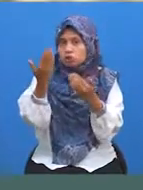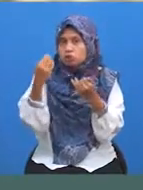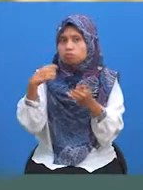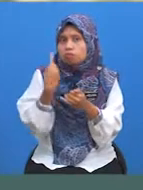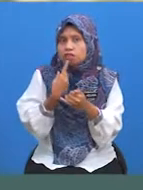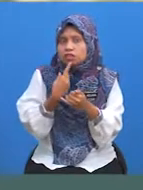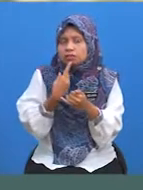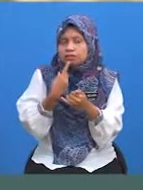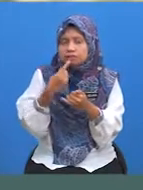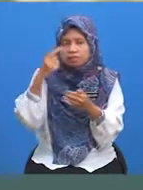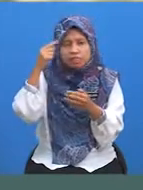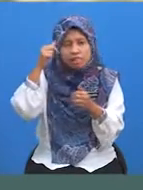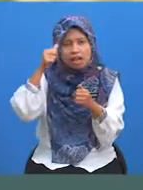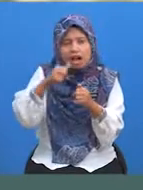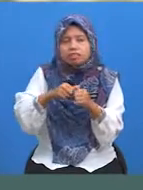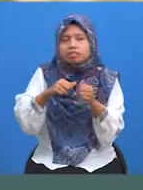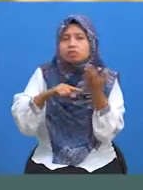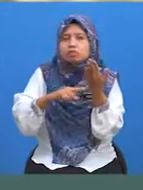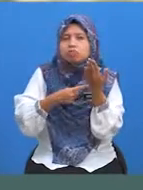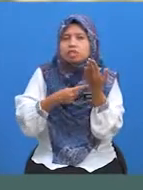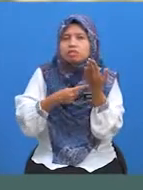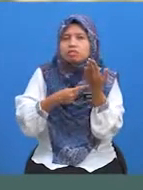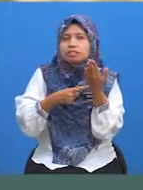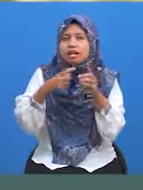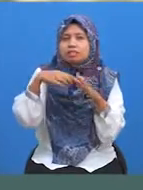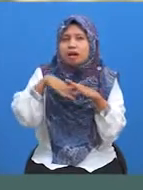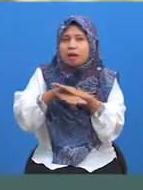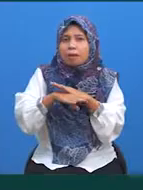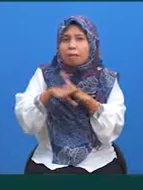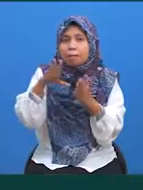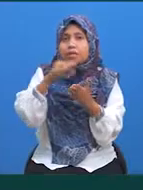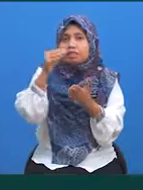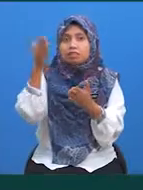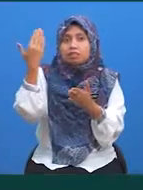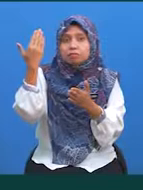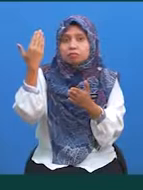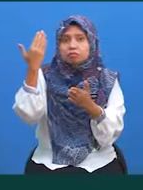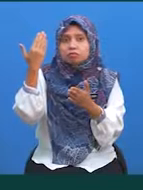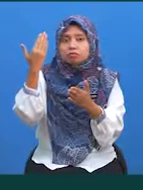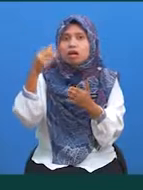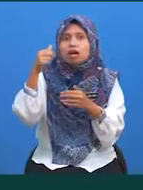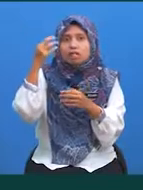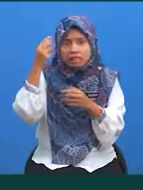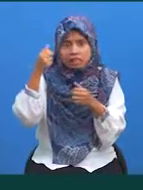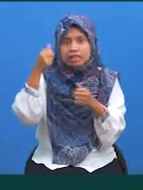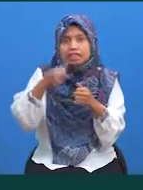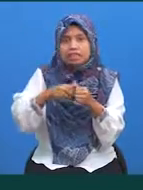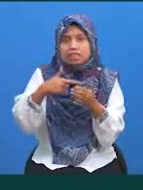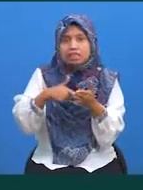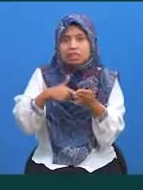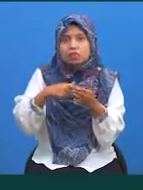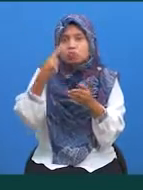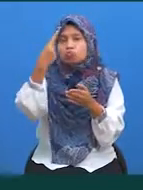imbas kembali konsep kamiran tentu dalam pembelajaran lepas Masihkan murid-murid ingat bagaimana